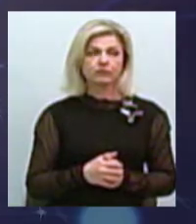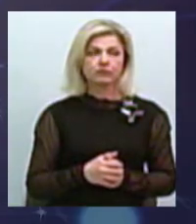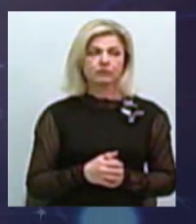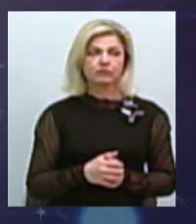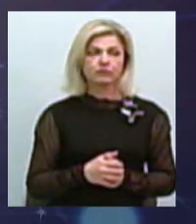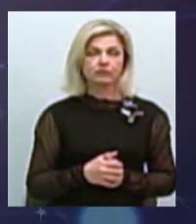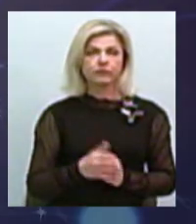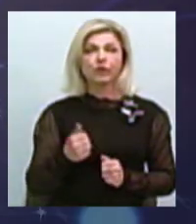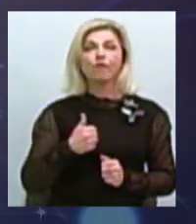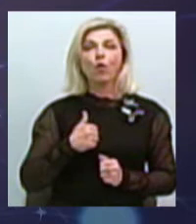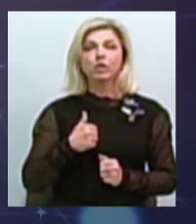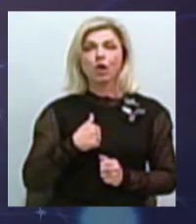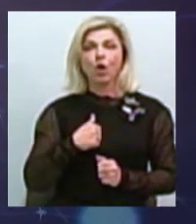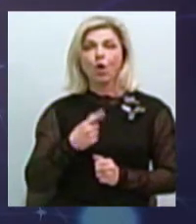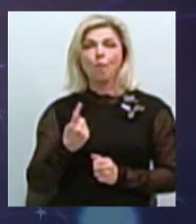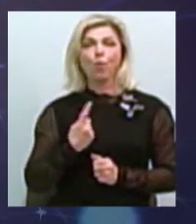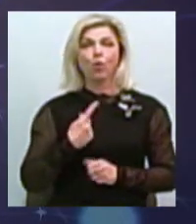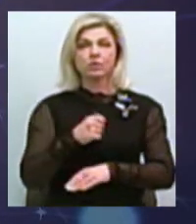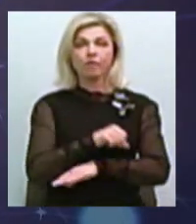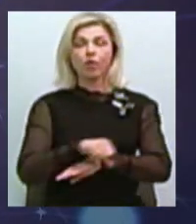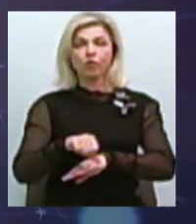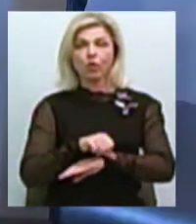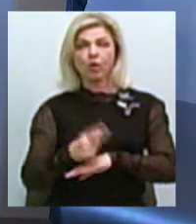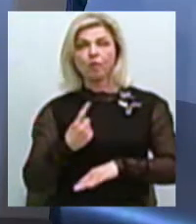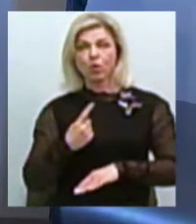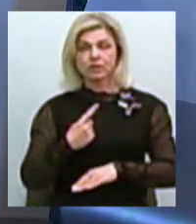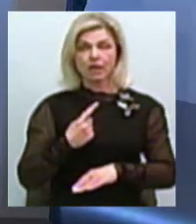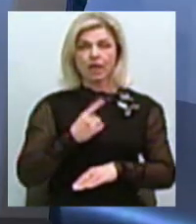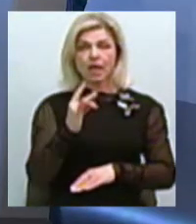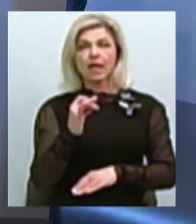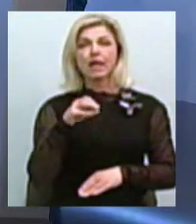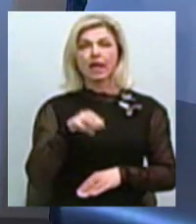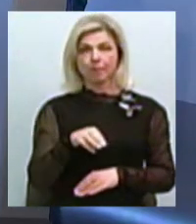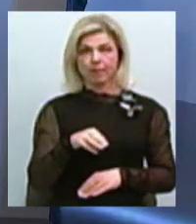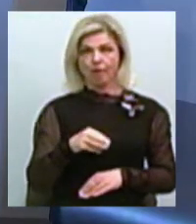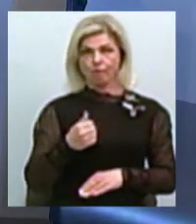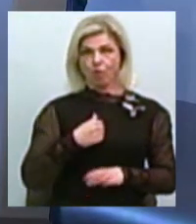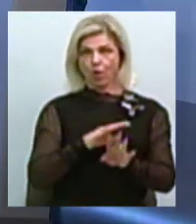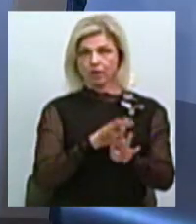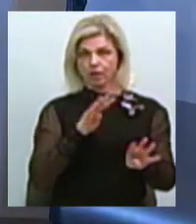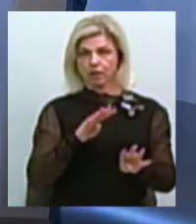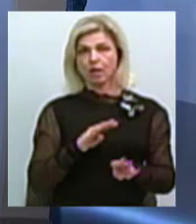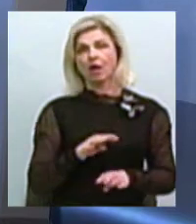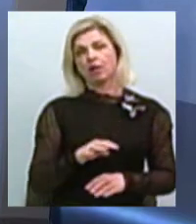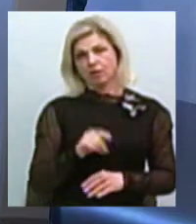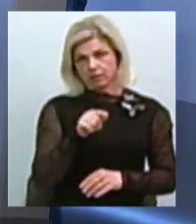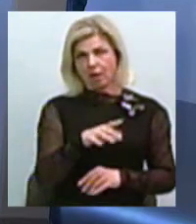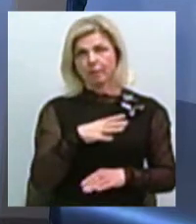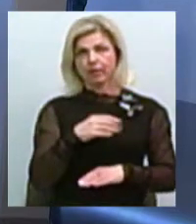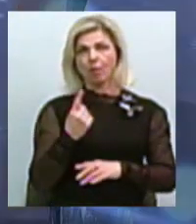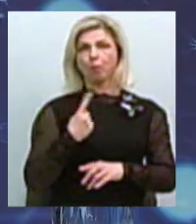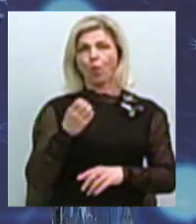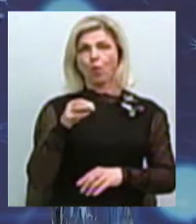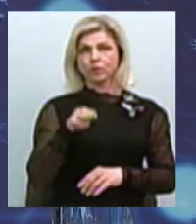військовий пост, прикордонний військовий пост римських легіонерів. Гладіатори навряд чи, а вже легіонери,